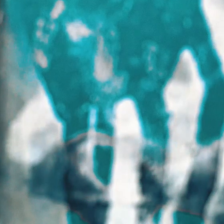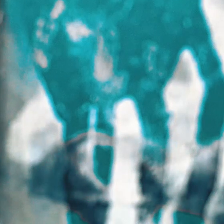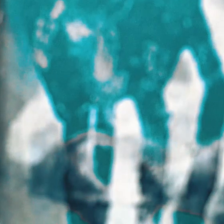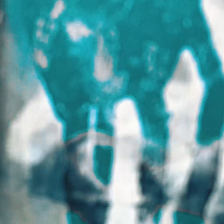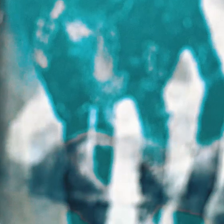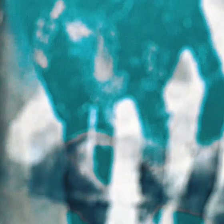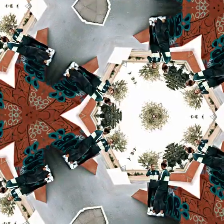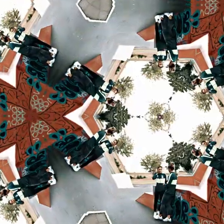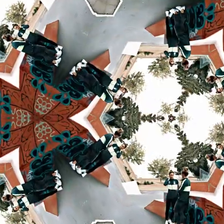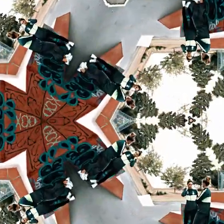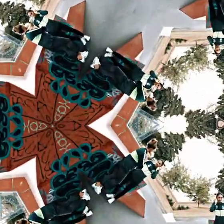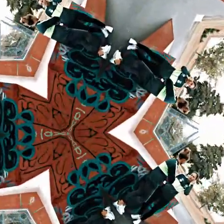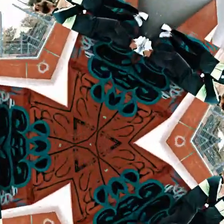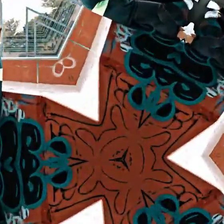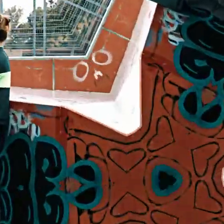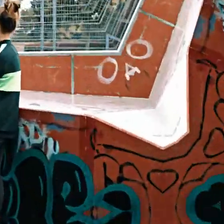Musik